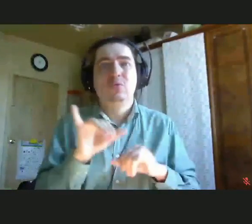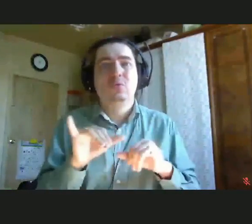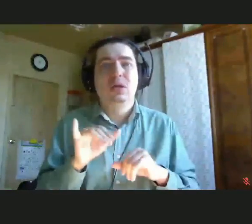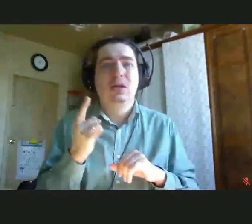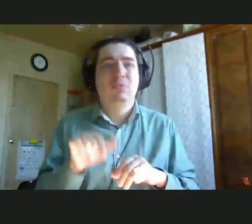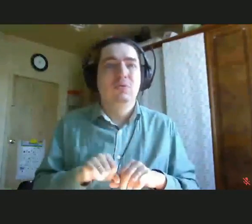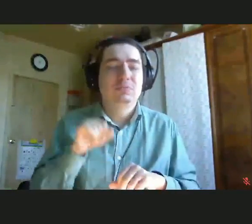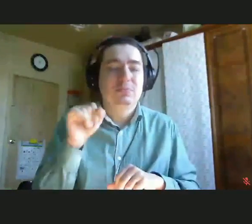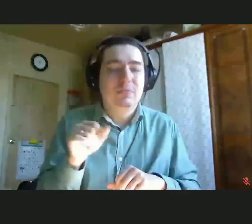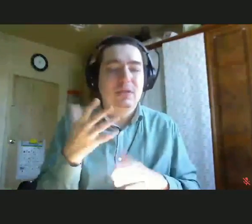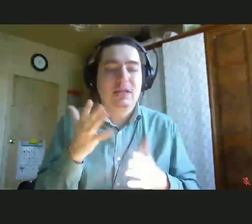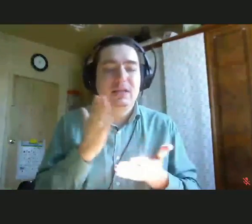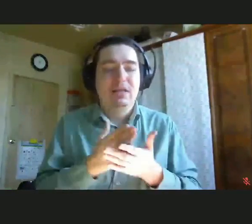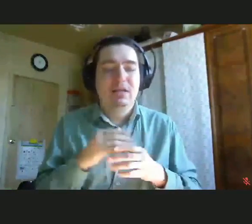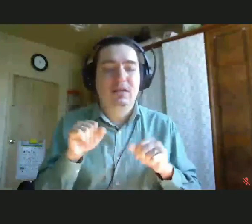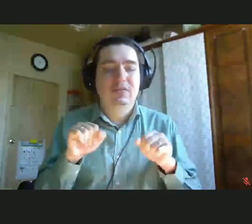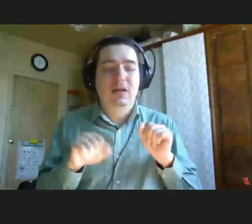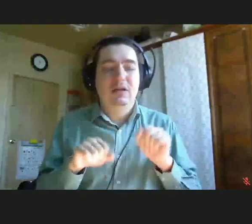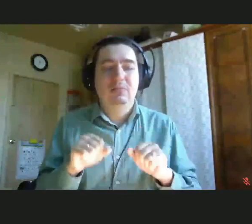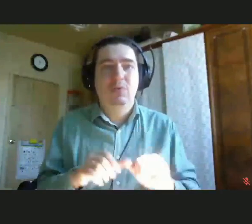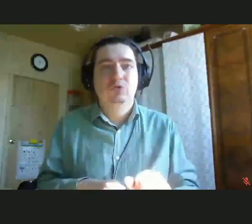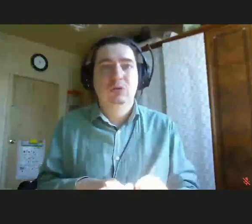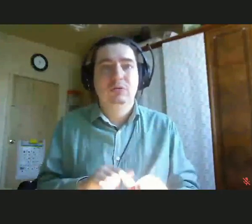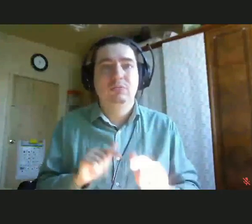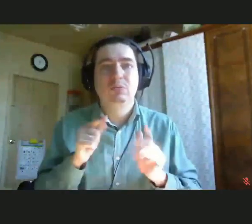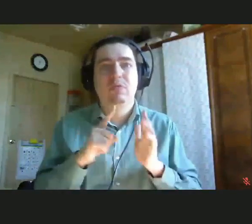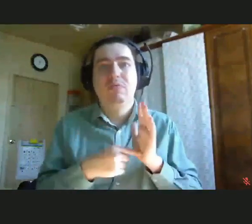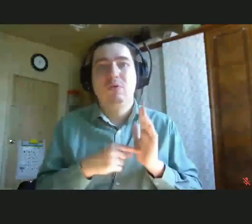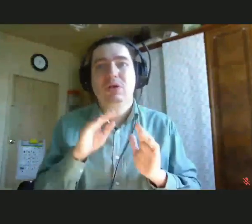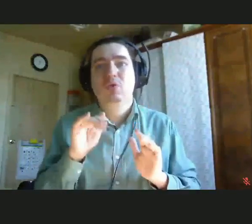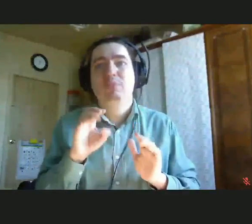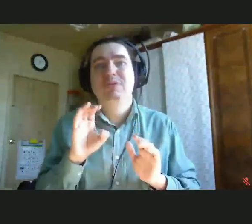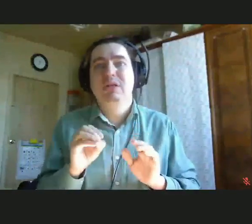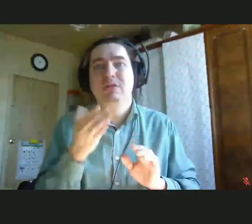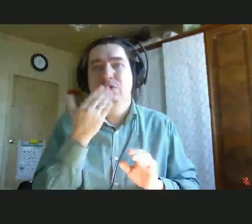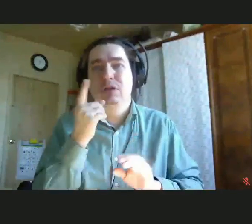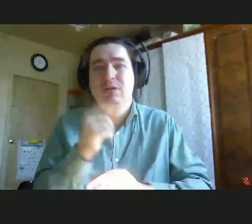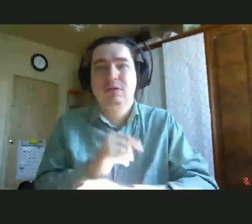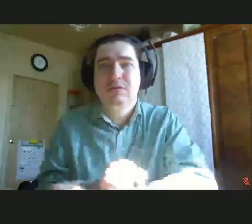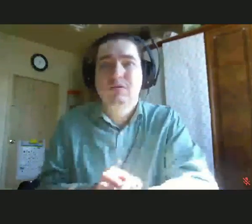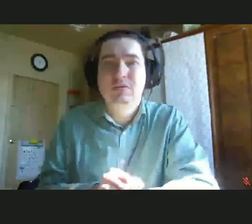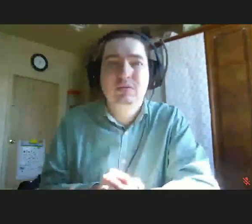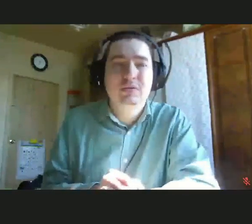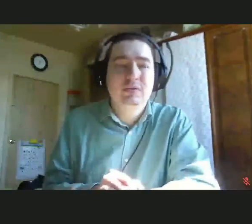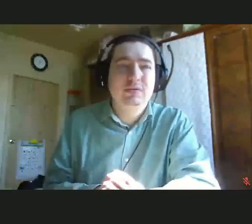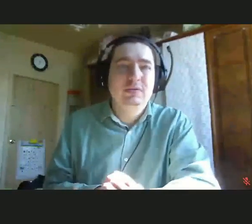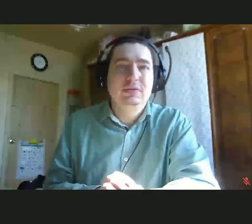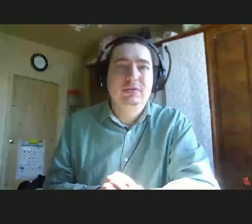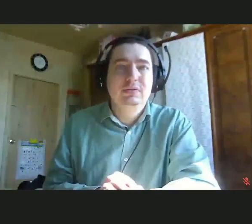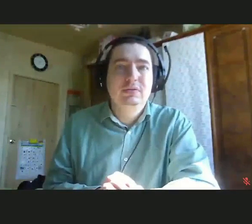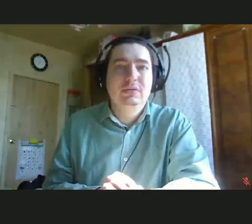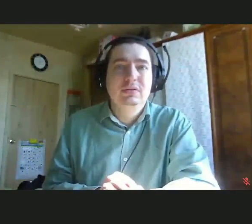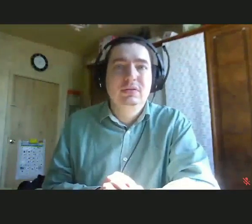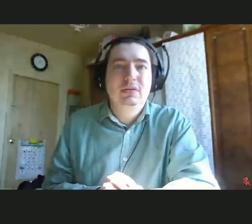ребенка и вообще какие есть возможности. Значит, поступил вопрос из ТОПСЕ, как можно стать участником нашей школы родителей. Смотрите,